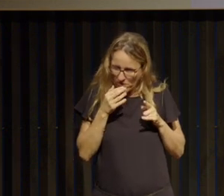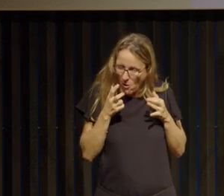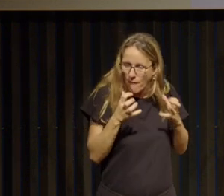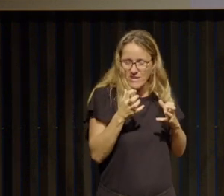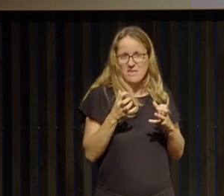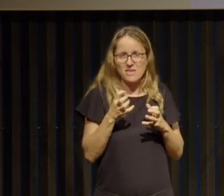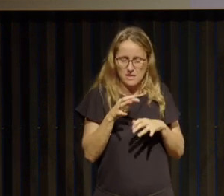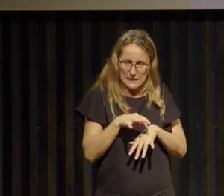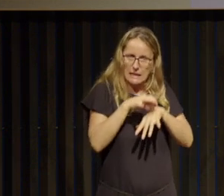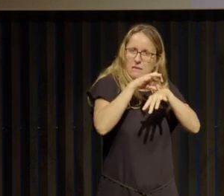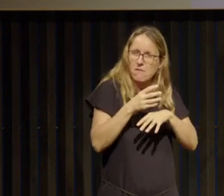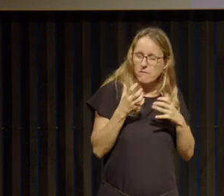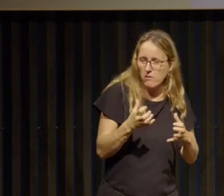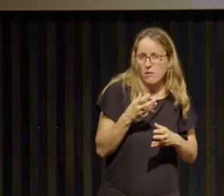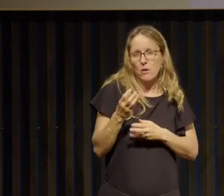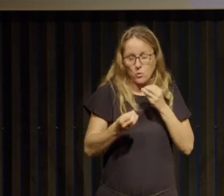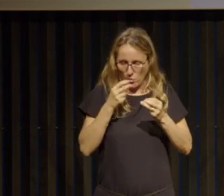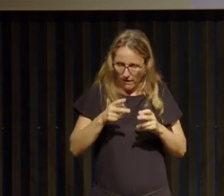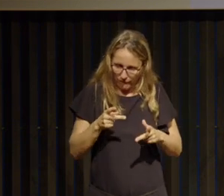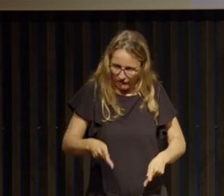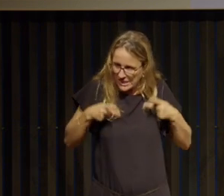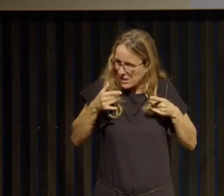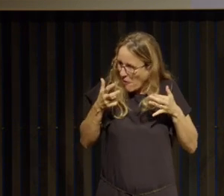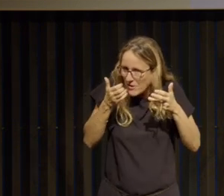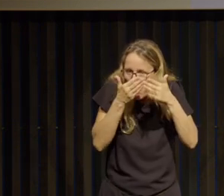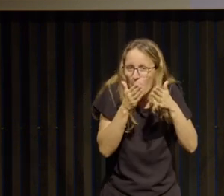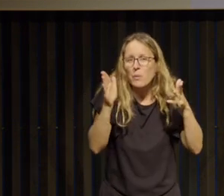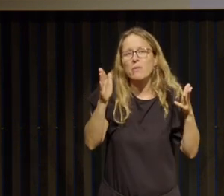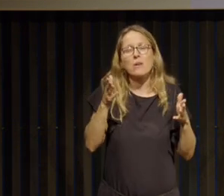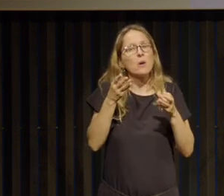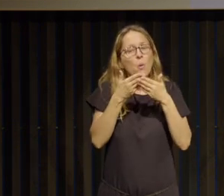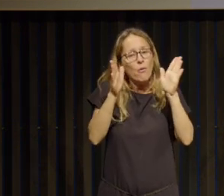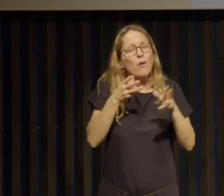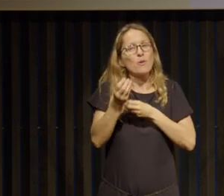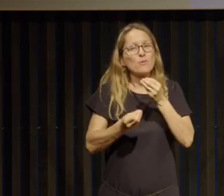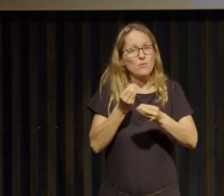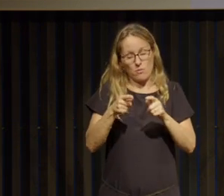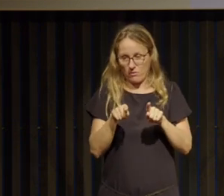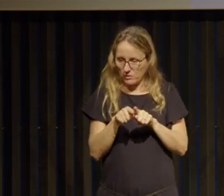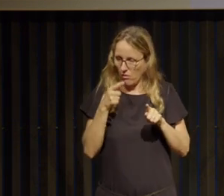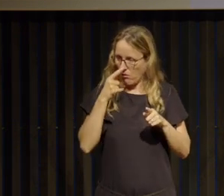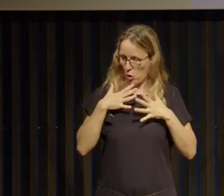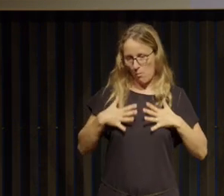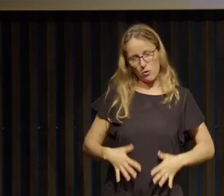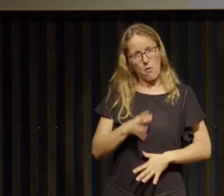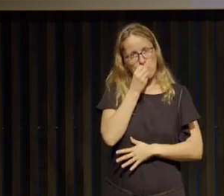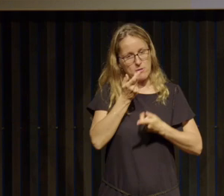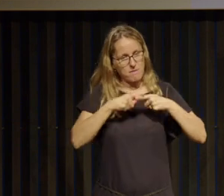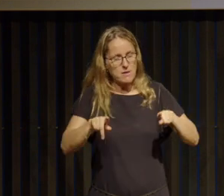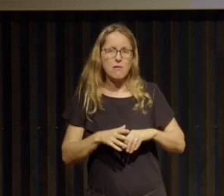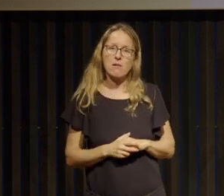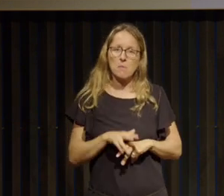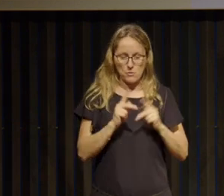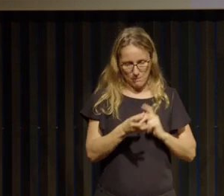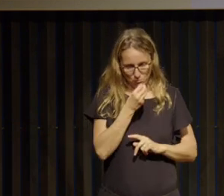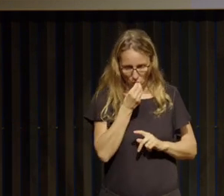est-ce qu'il y eu vraiment une ouverture à la vie est-ce que le comportement alimentaire est-ce qu'il a été vraiment libéré est-ce que j'ai une autre relation aux aliments qui